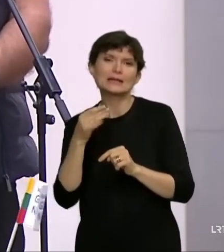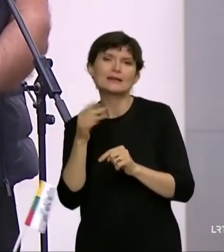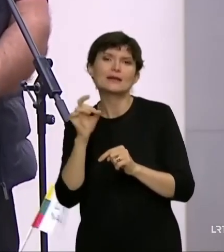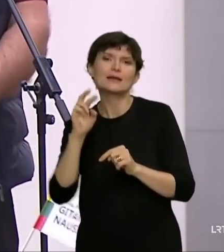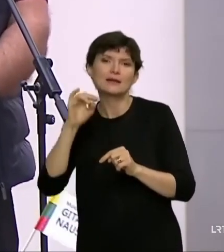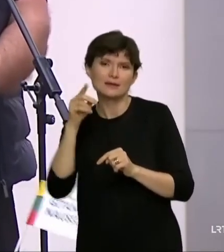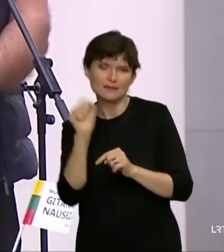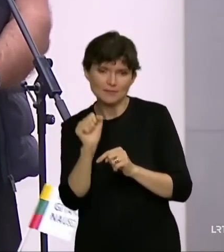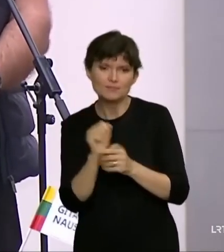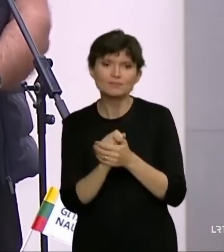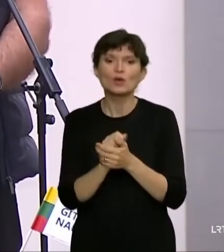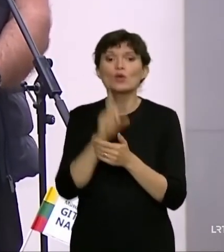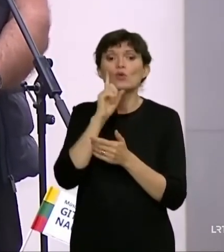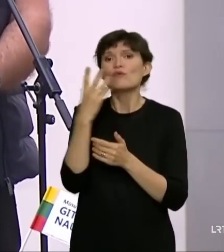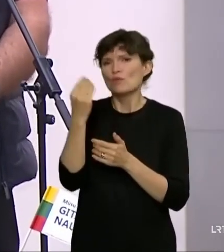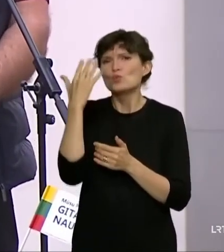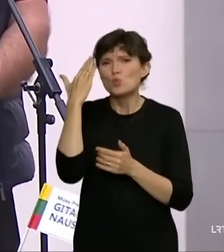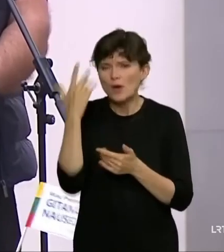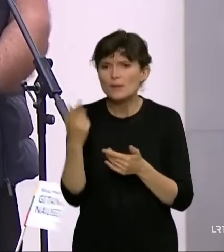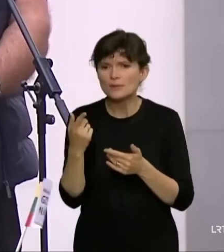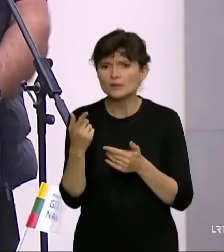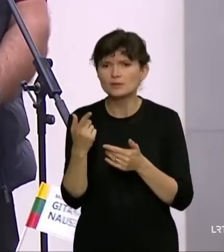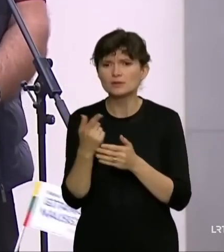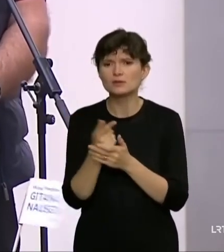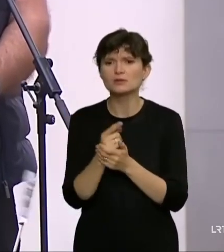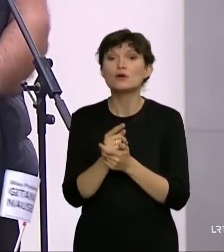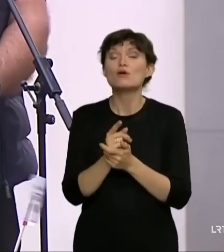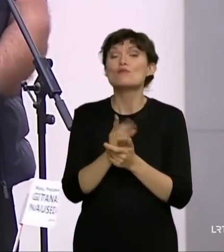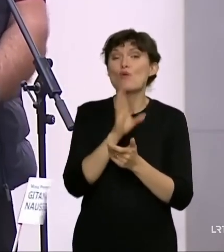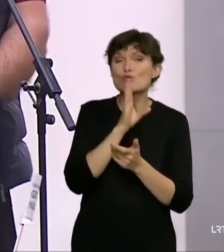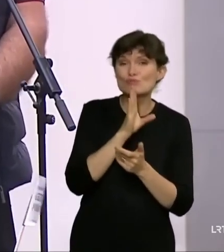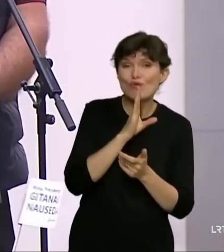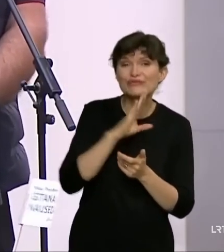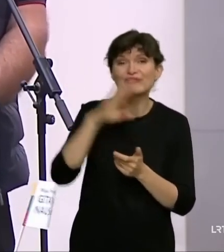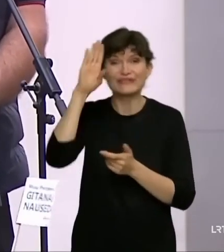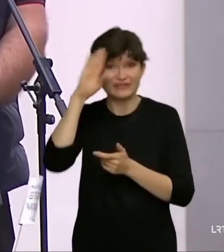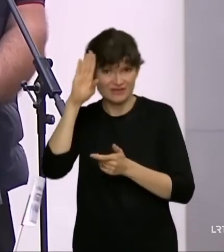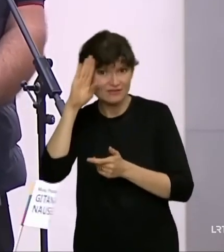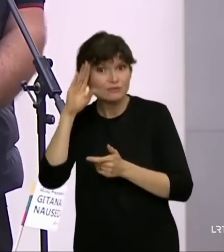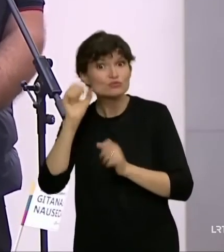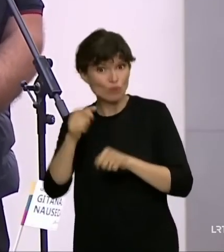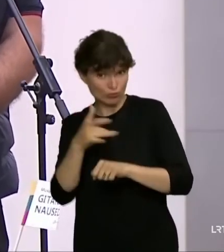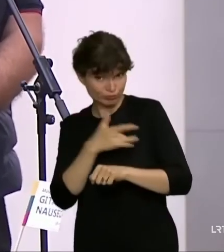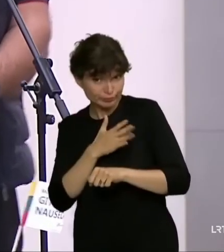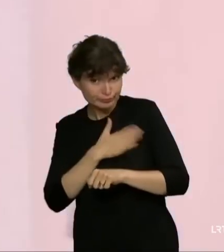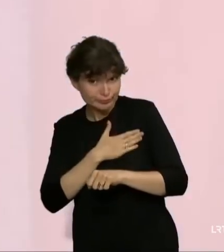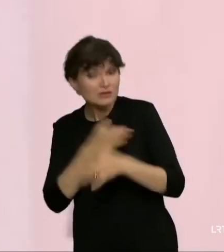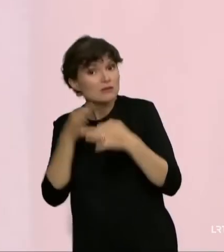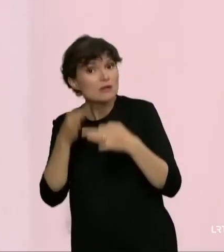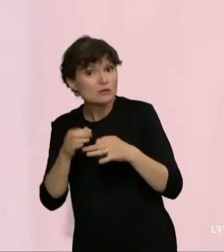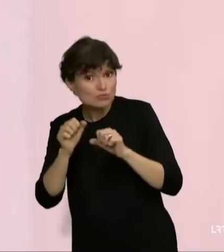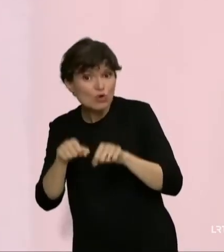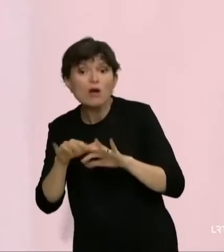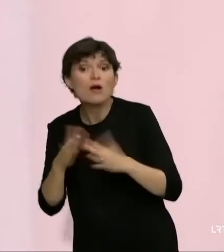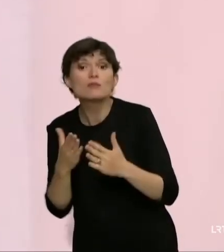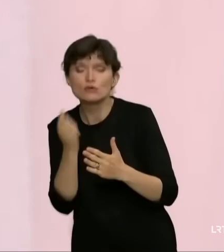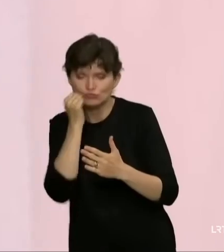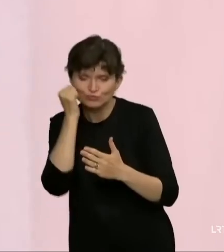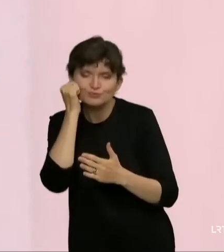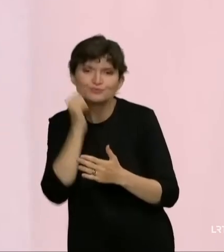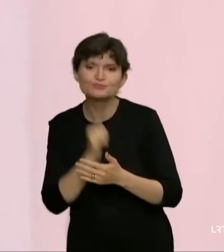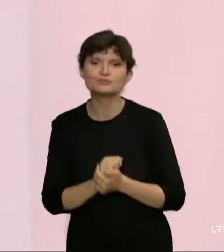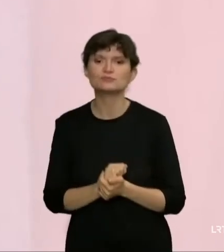svarbių jūsų nuomonė, ar tos pačios lyties poros turi turėti teisę įsivaikinti? Ačiū. Prašau.